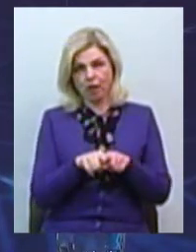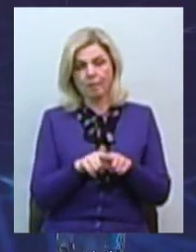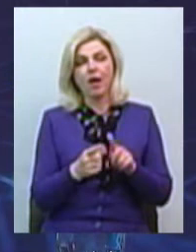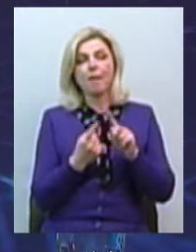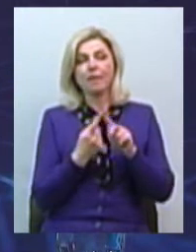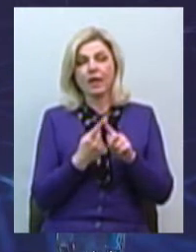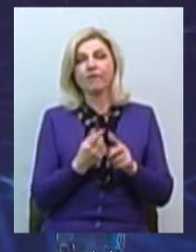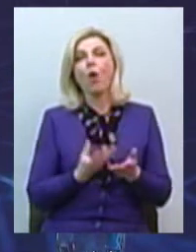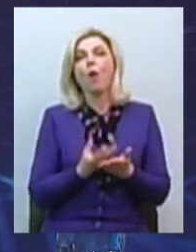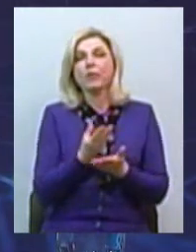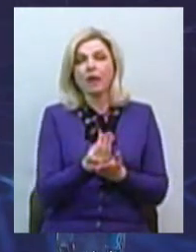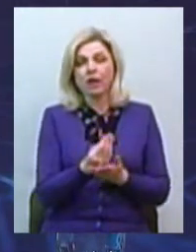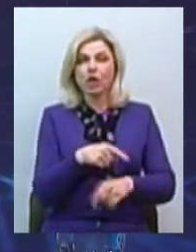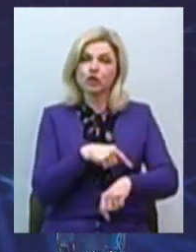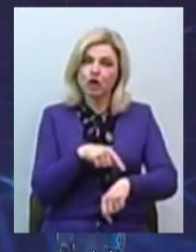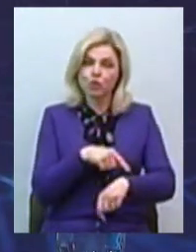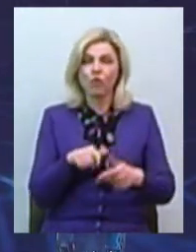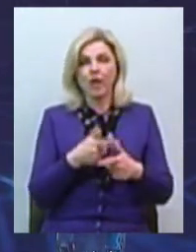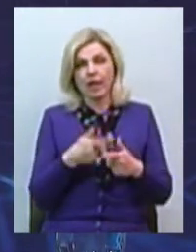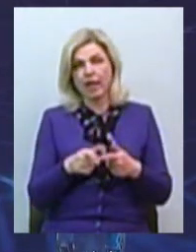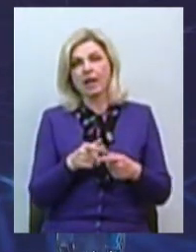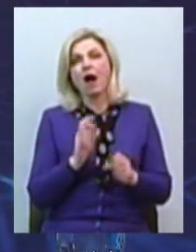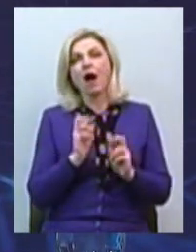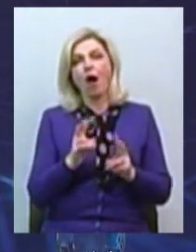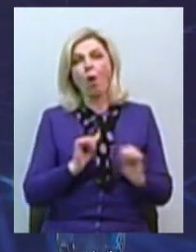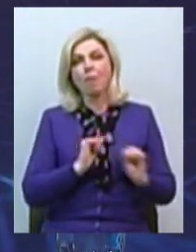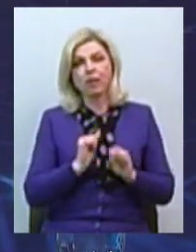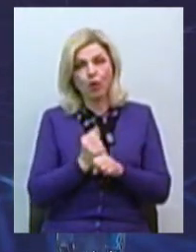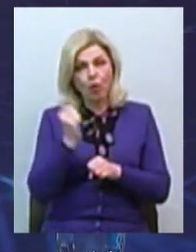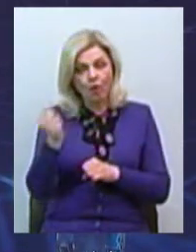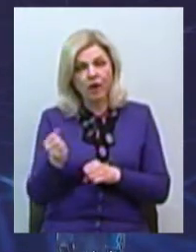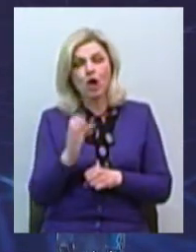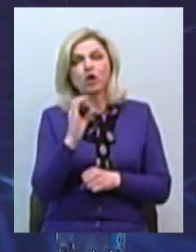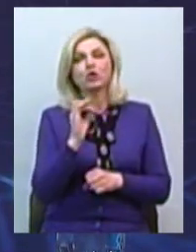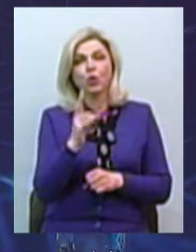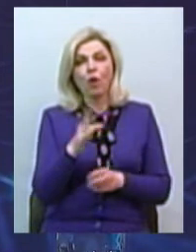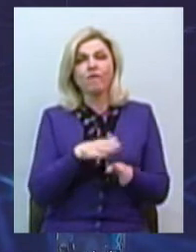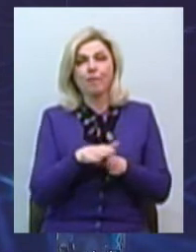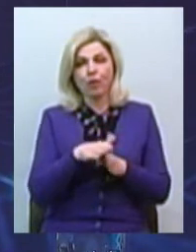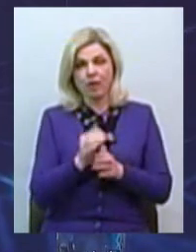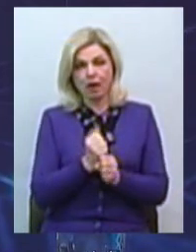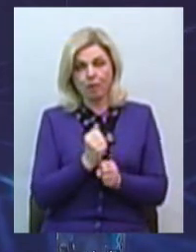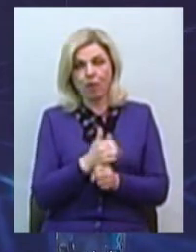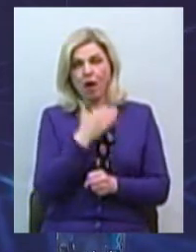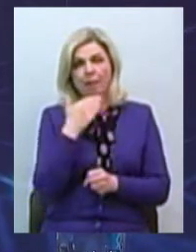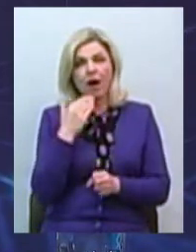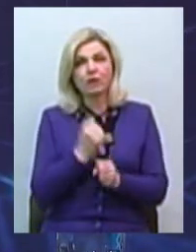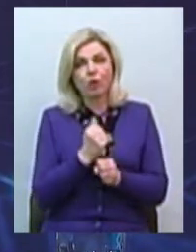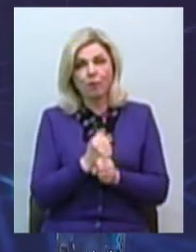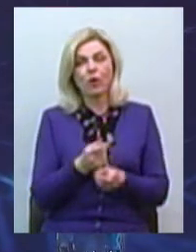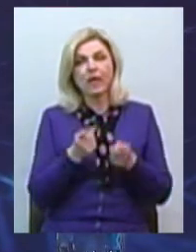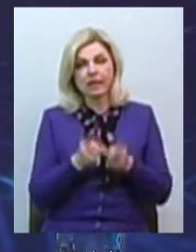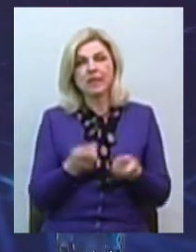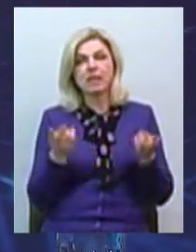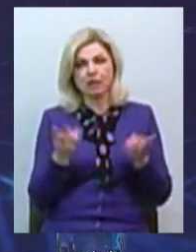система оплати праці, почасова чи відрядна. Також, це строки виконання робіт, тому що багато робіт, вони дійсно потребують